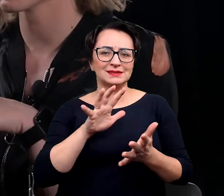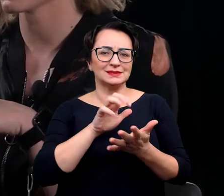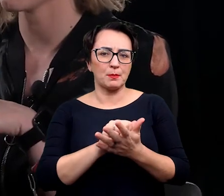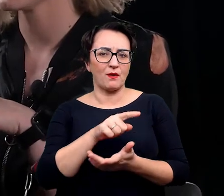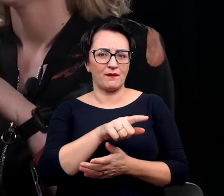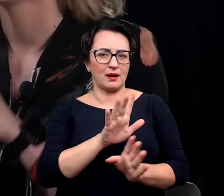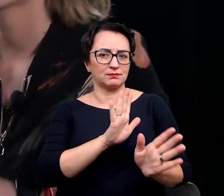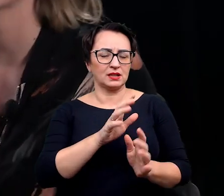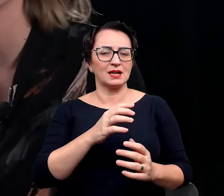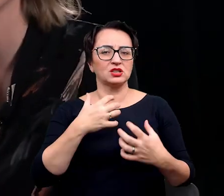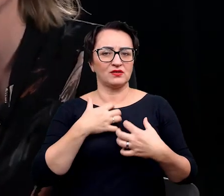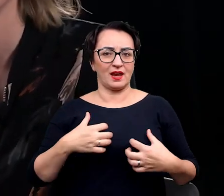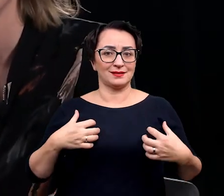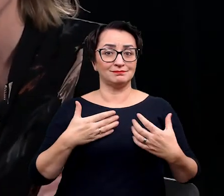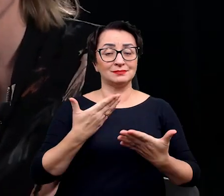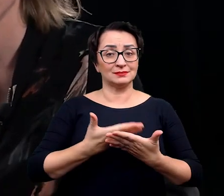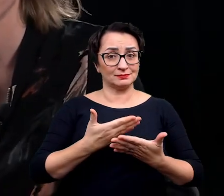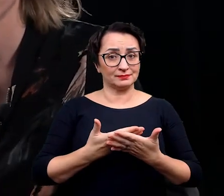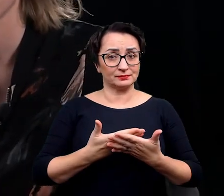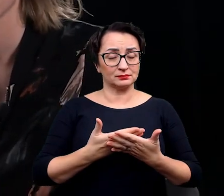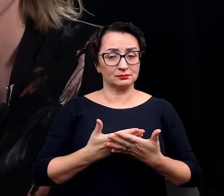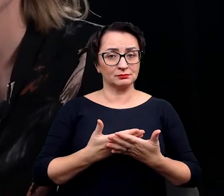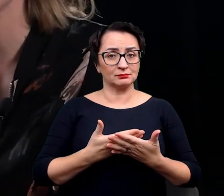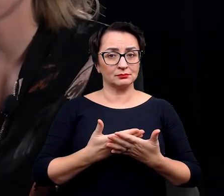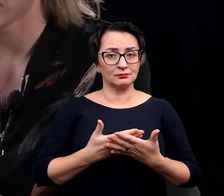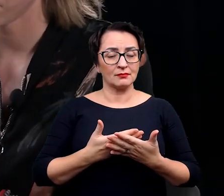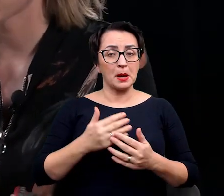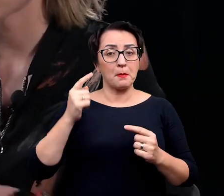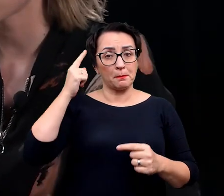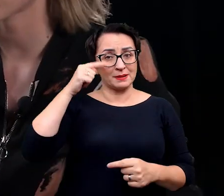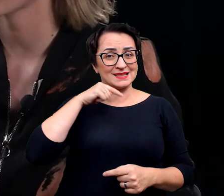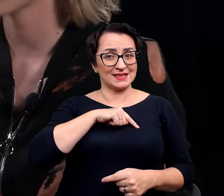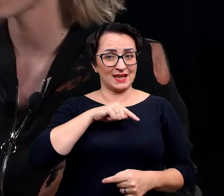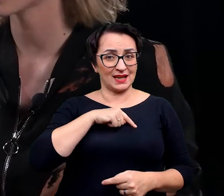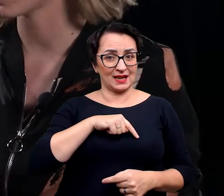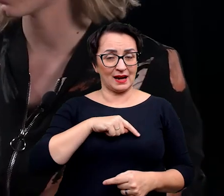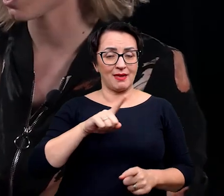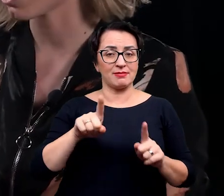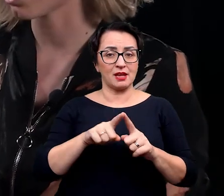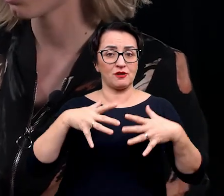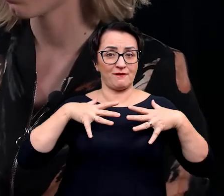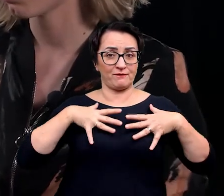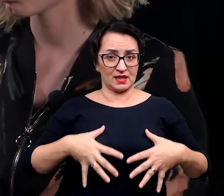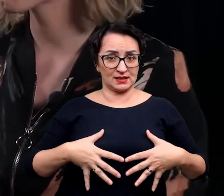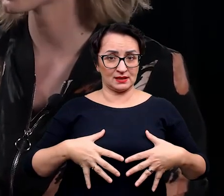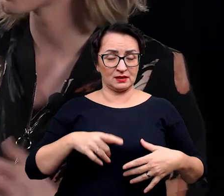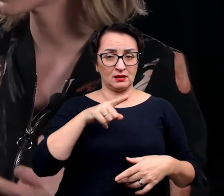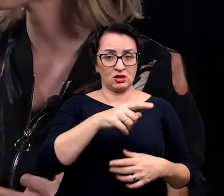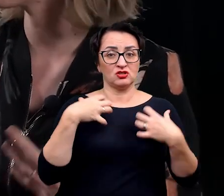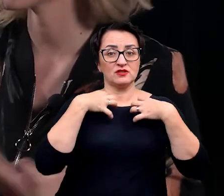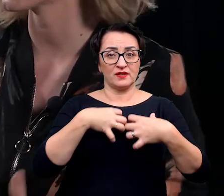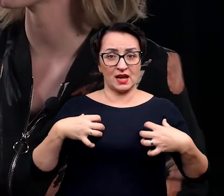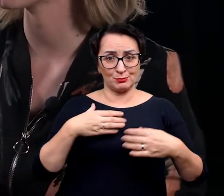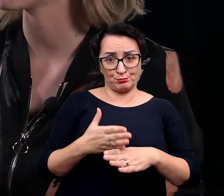zwierzętami. Dlatego, że kondycja psychiczna i fizyczna tych zwierząt tuż przed